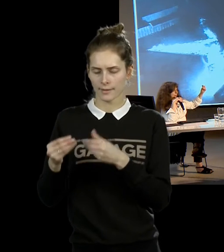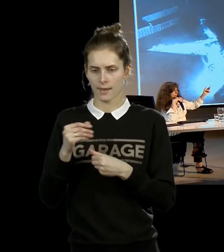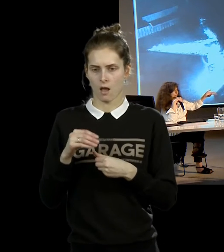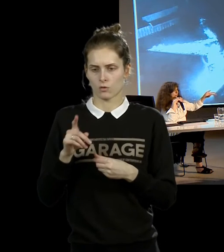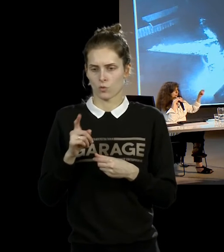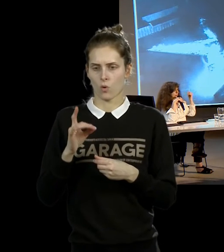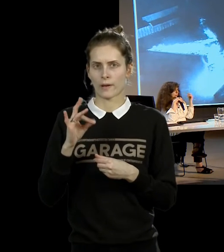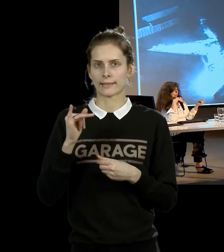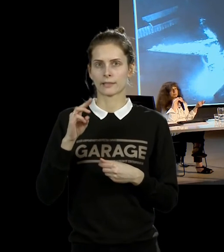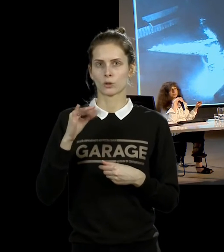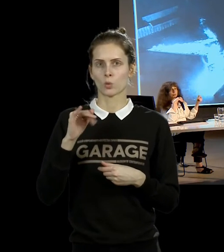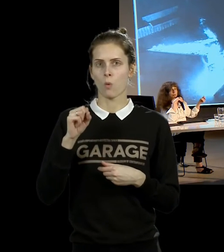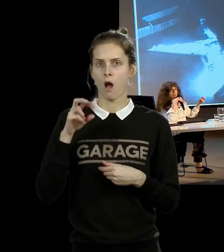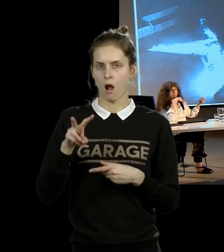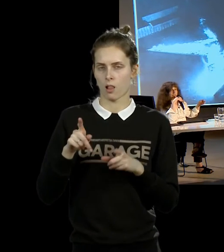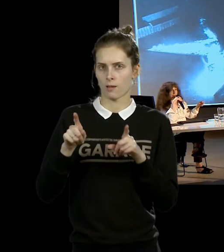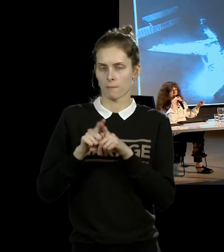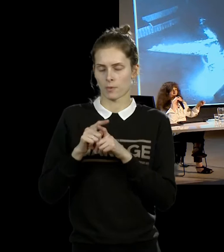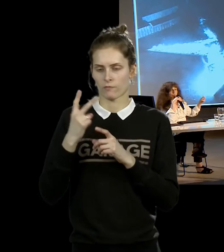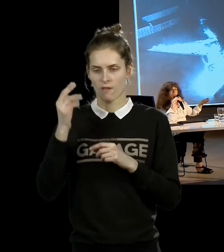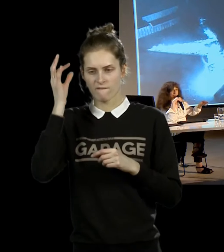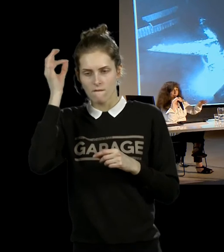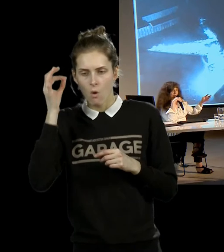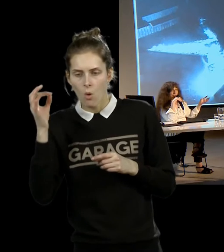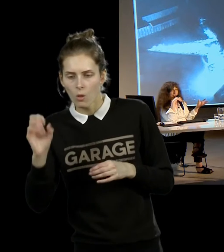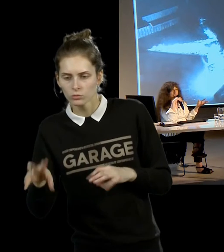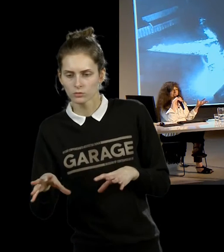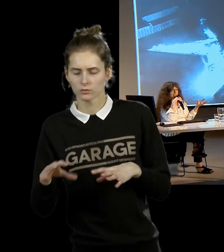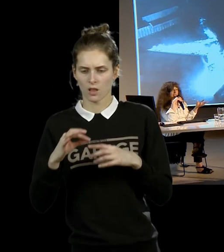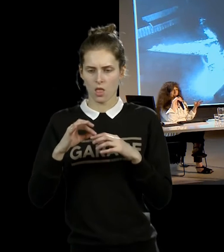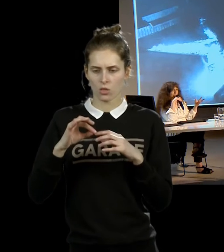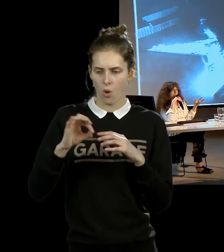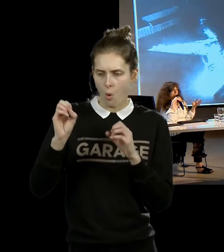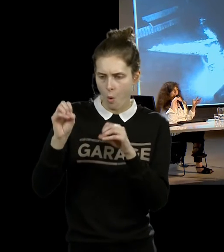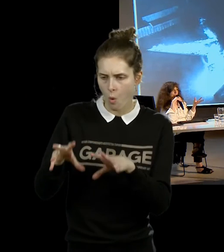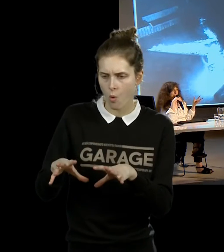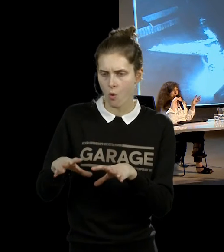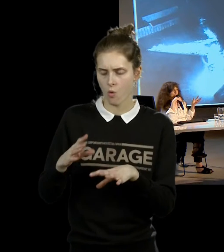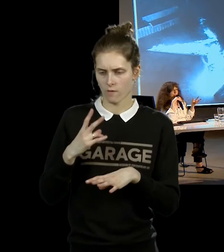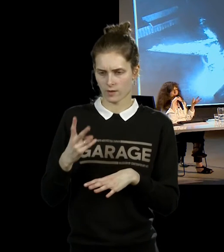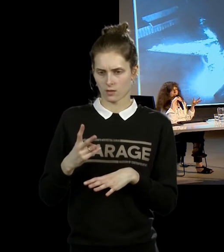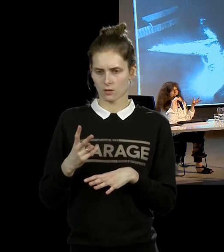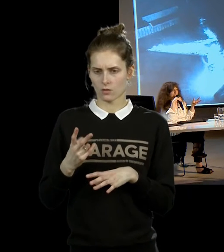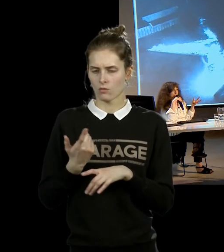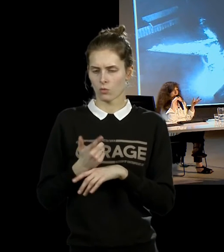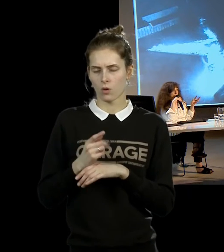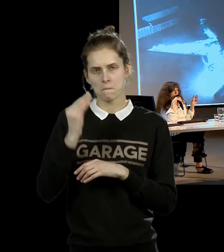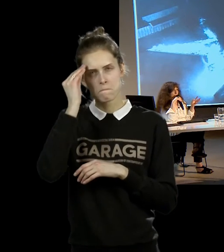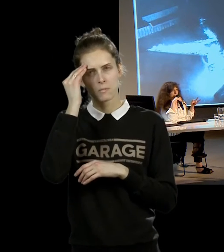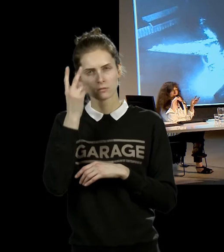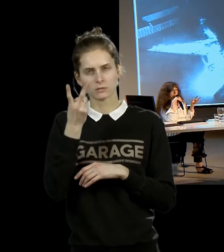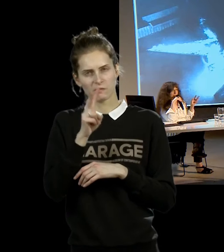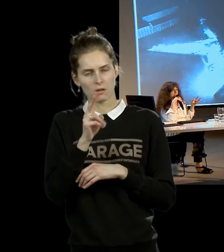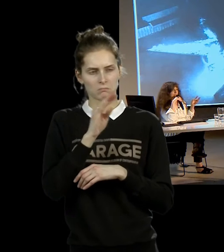волосы и ногти, которые она сжигает. То есть такое очень двусмысленное, очень